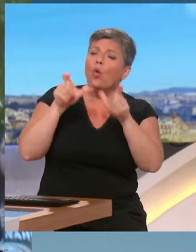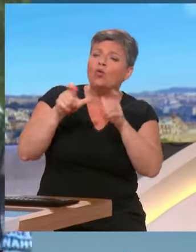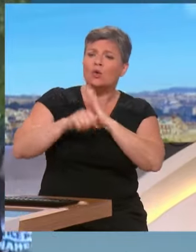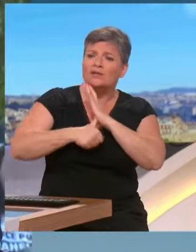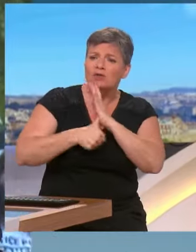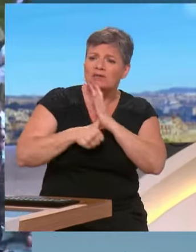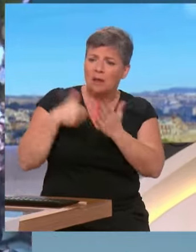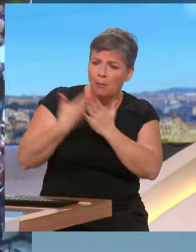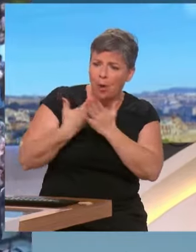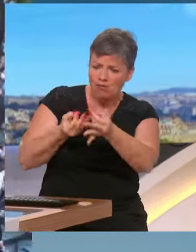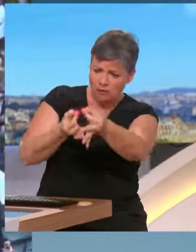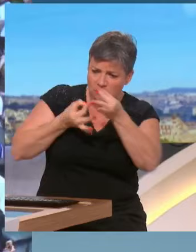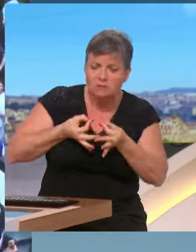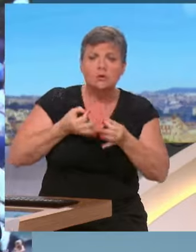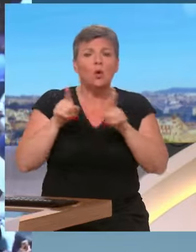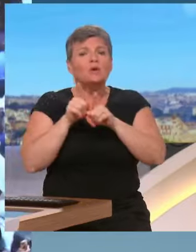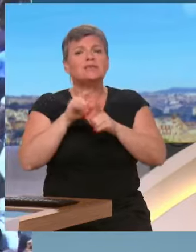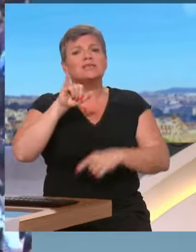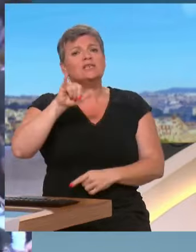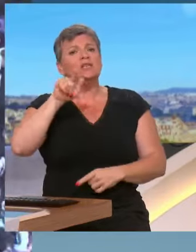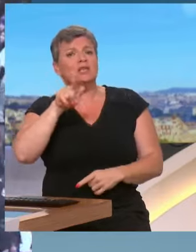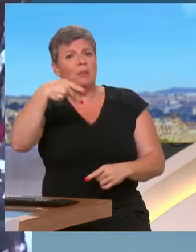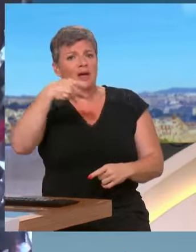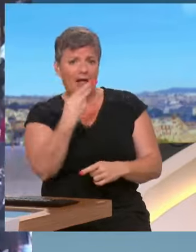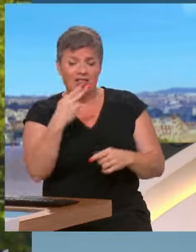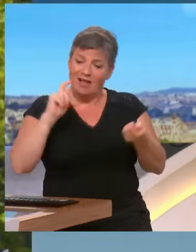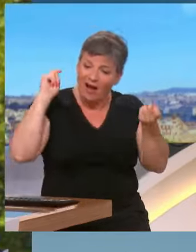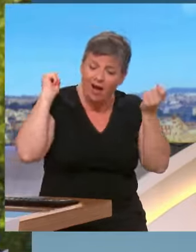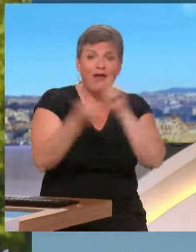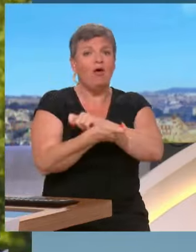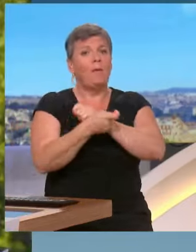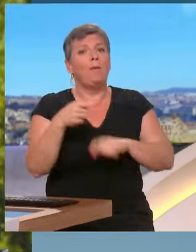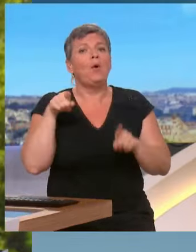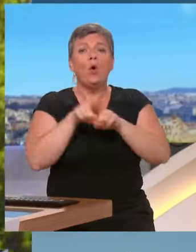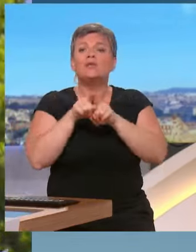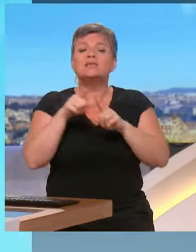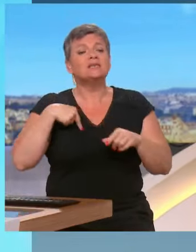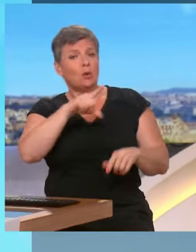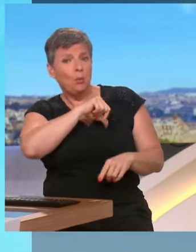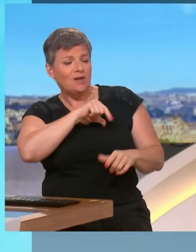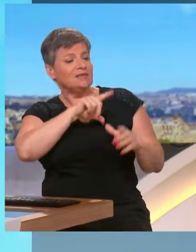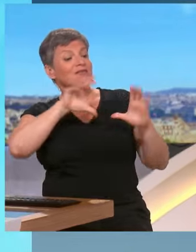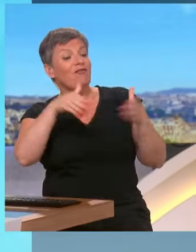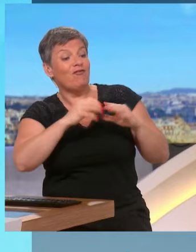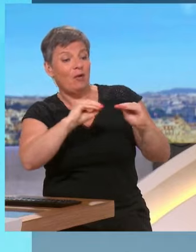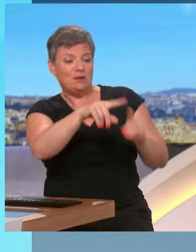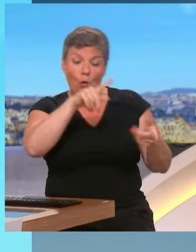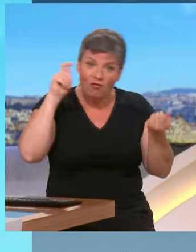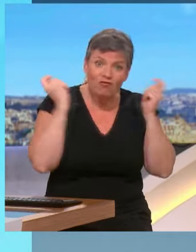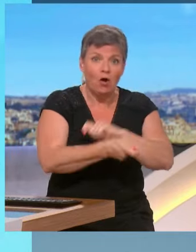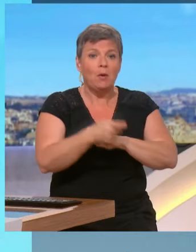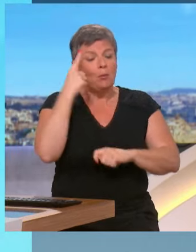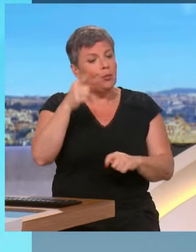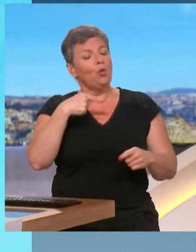réforme de l'IGPN et une réforme aussi de la formation des policiers pour faire en sorte qu'on ait une police véritablement